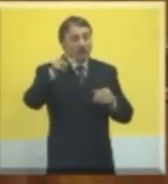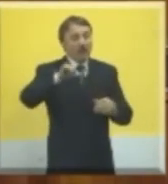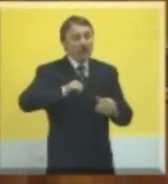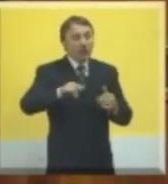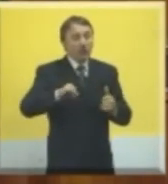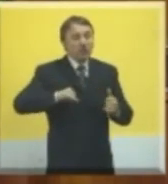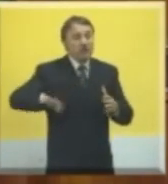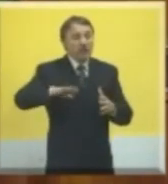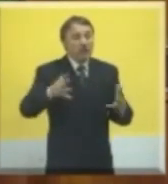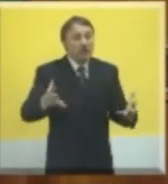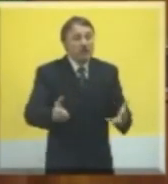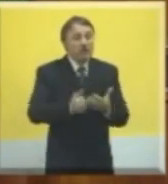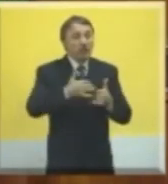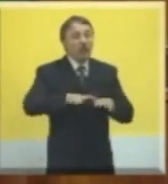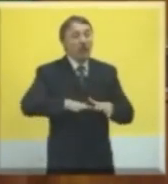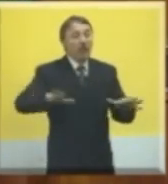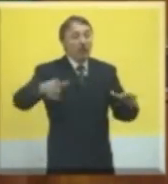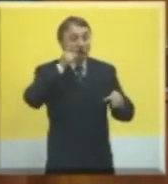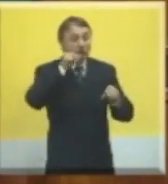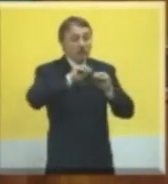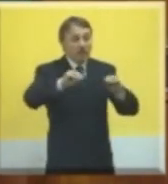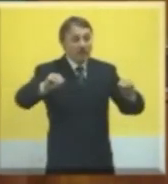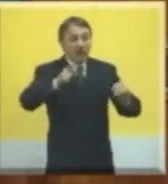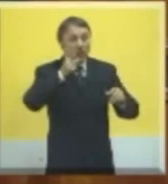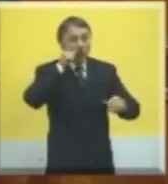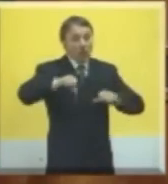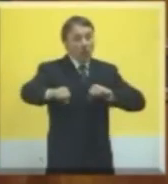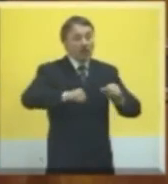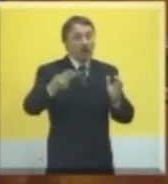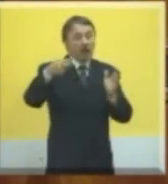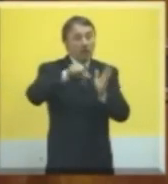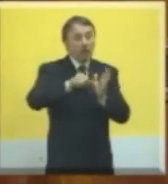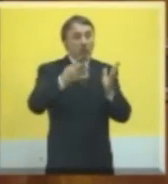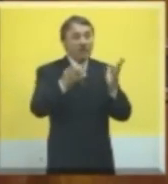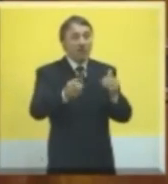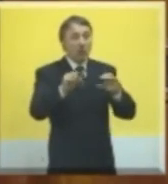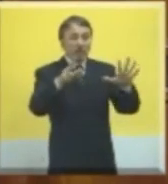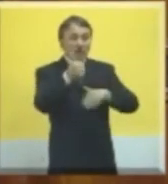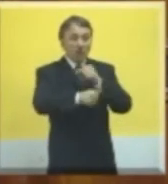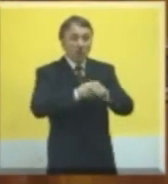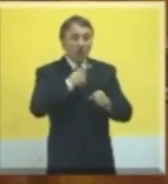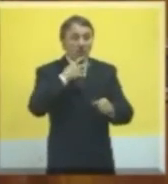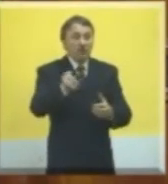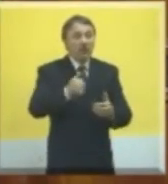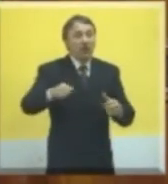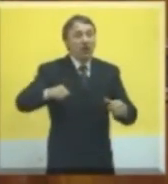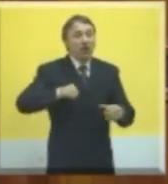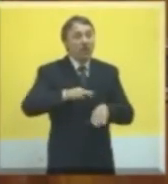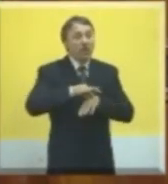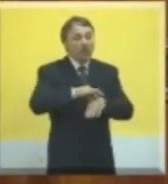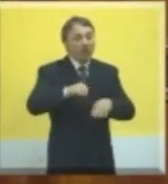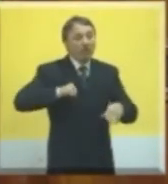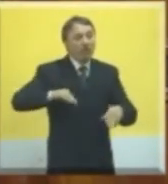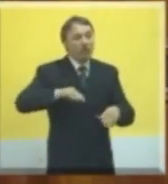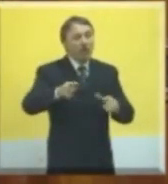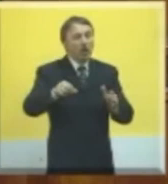ne zasniva na Velikom narodnom savetu i Narodnoj upravi iz 1918. godine, ne zasniva se i na vojvodstvu Vojvode